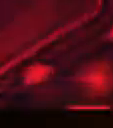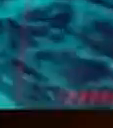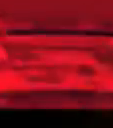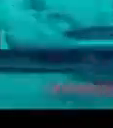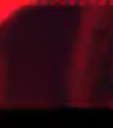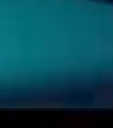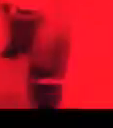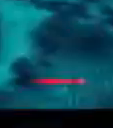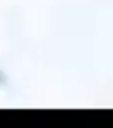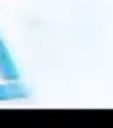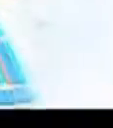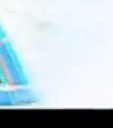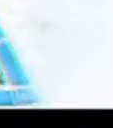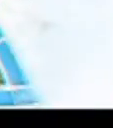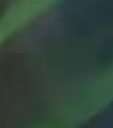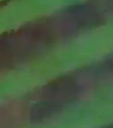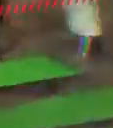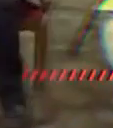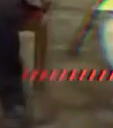Intro